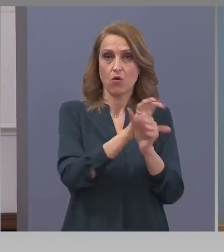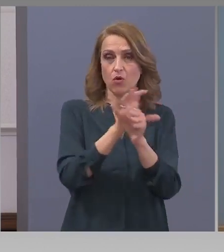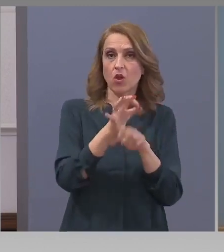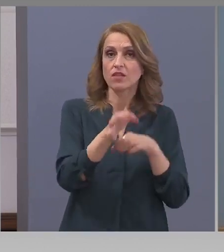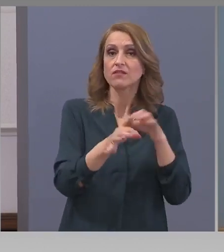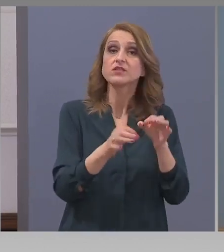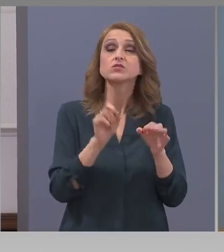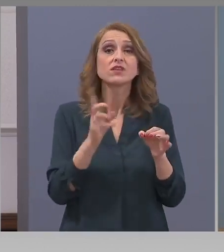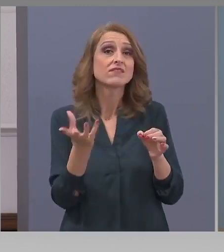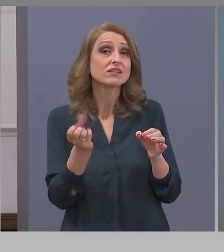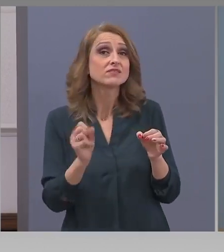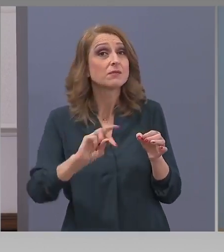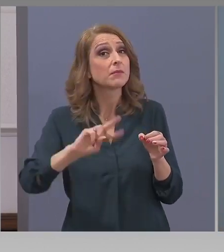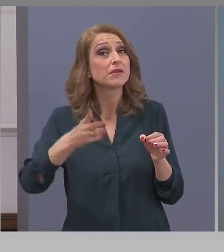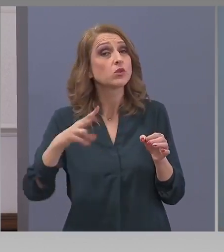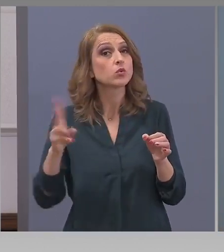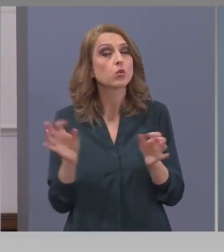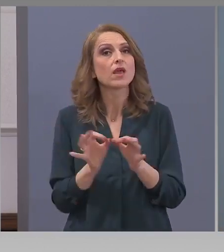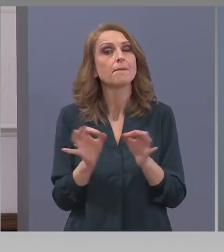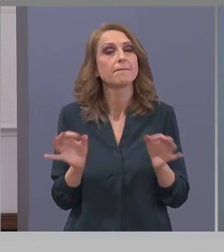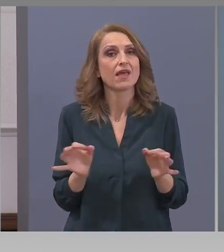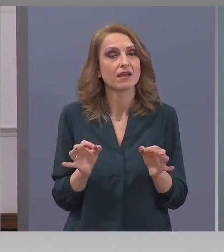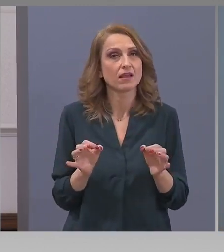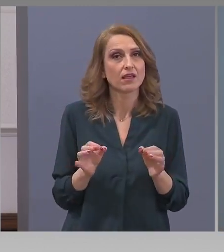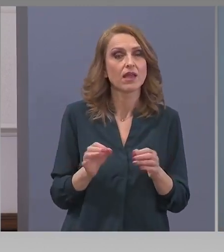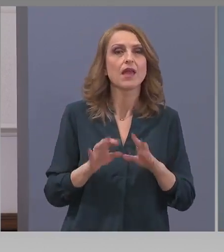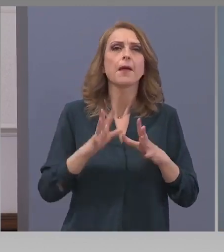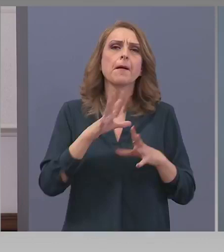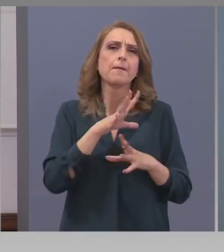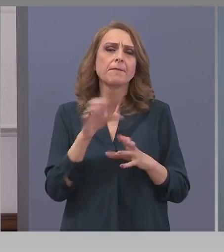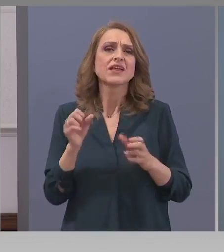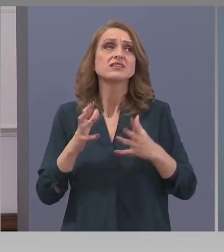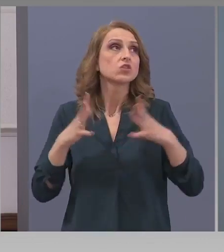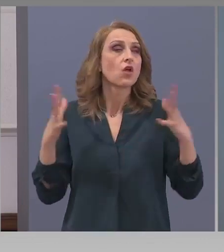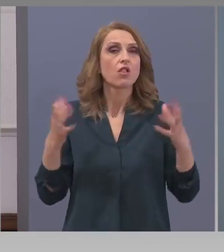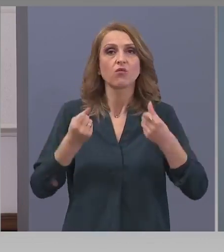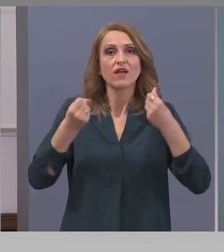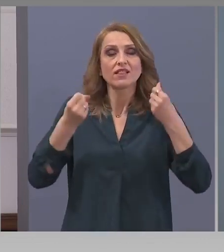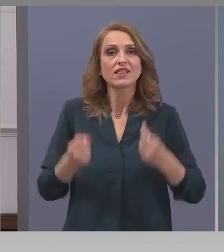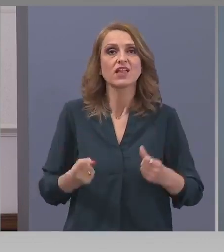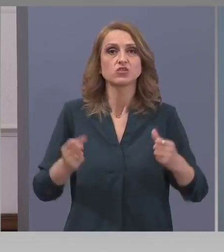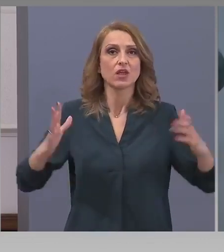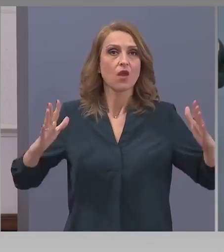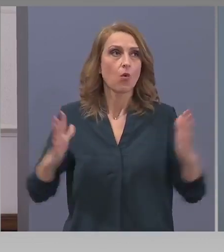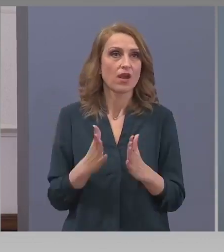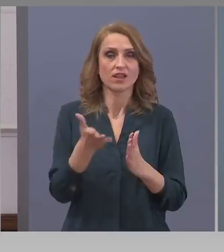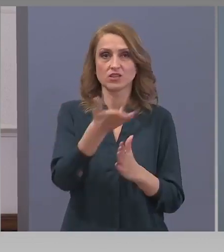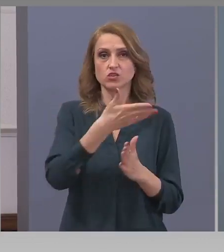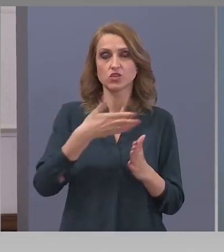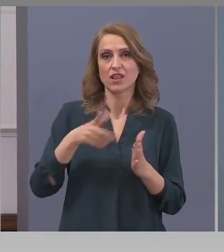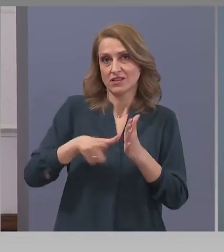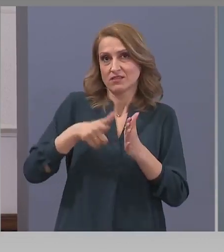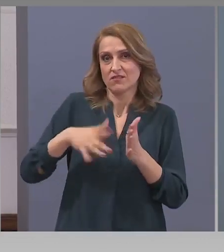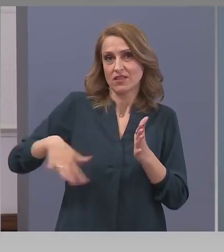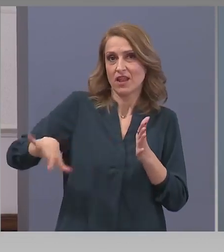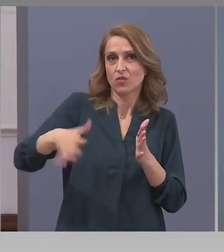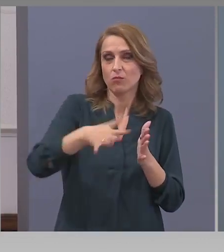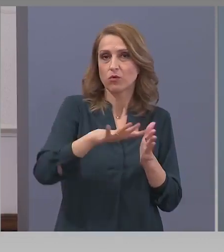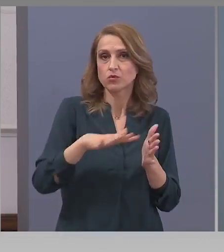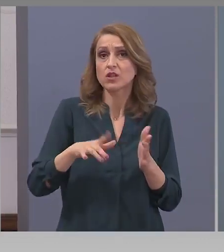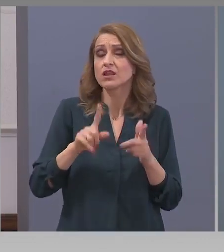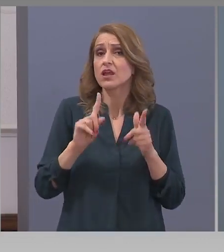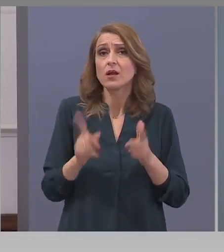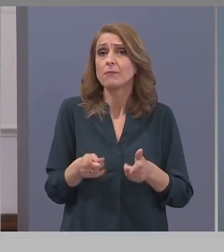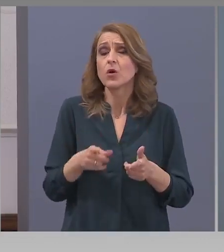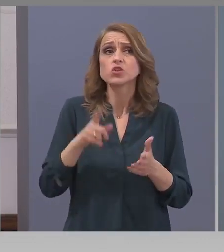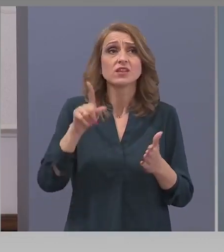и други мерки, които да могат да се правят без толкова тежки ограничения, защото тези тежки ограничения на практика могат да нарушат